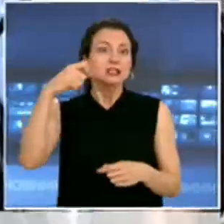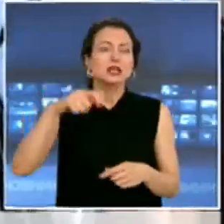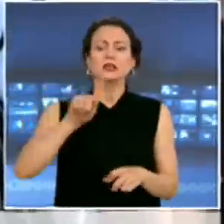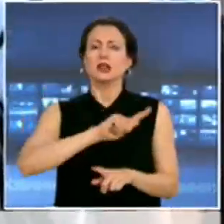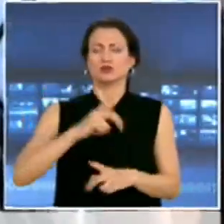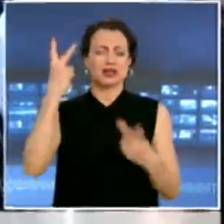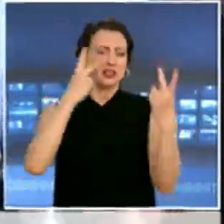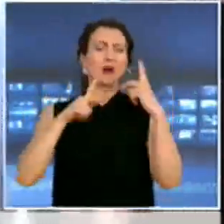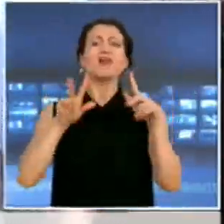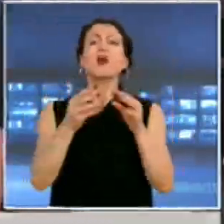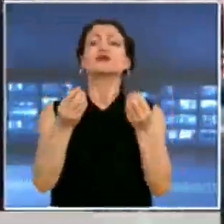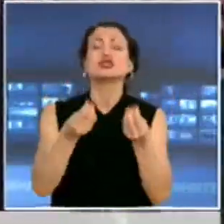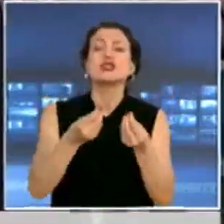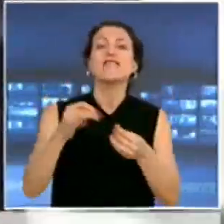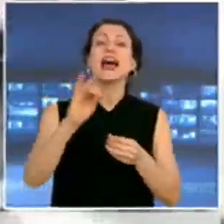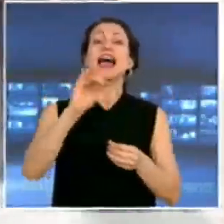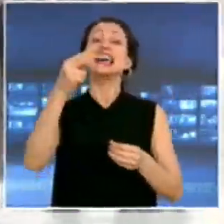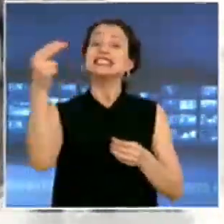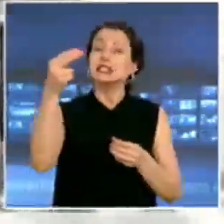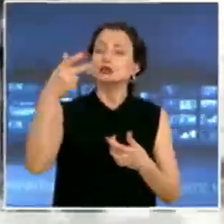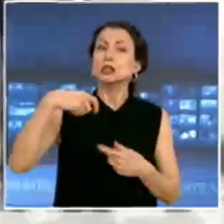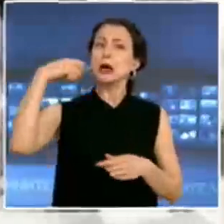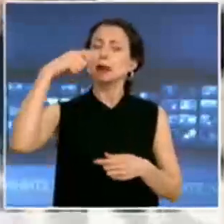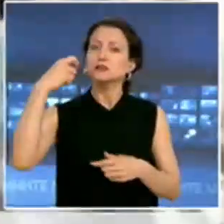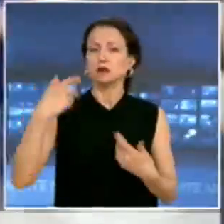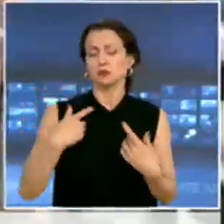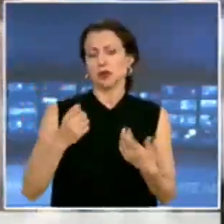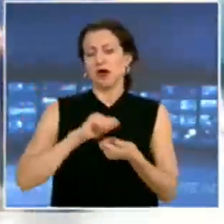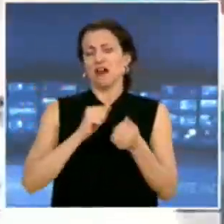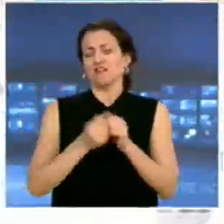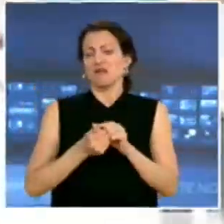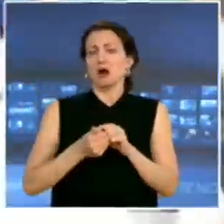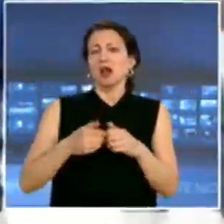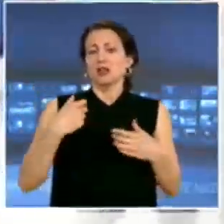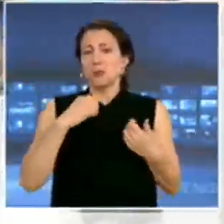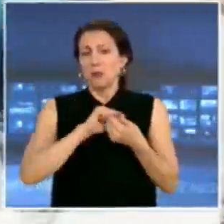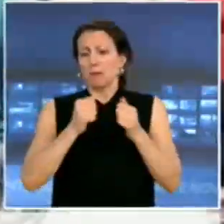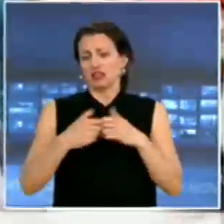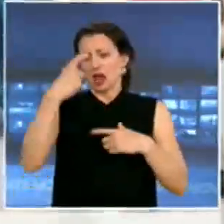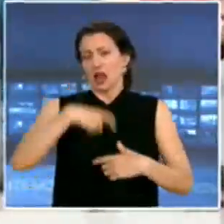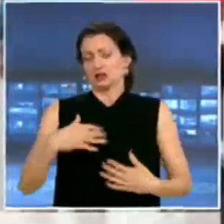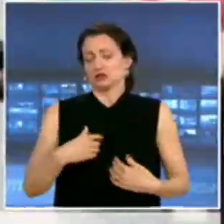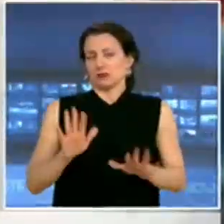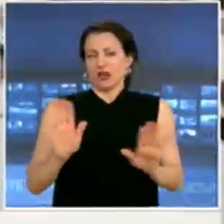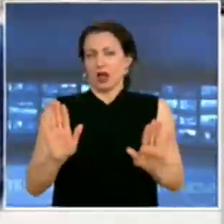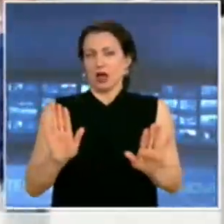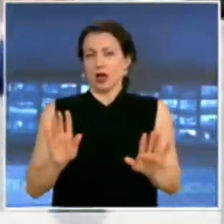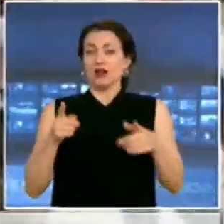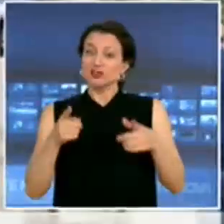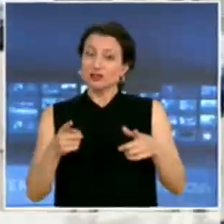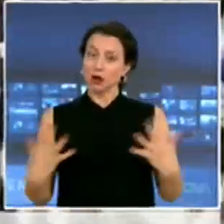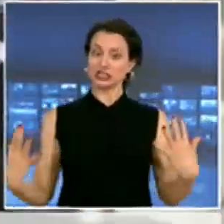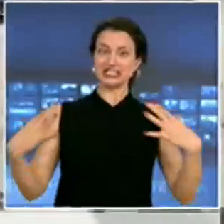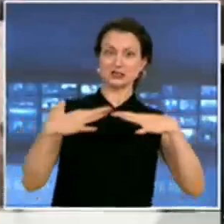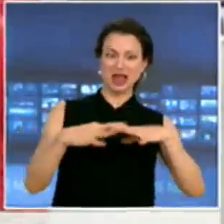институцията президент и води лични и персонални битни. Това, което се случи да се смесят различните потоци,